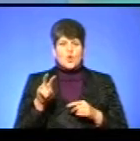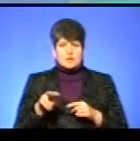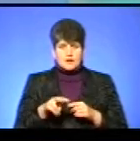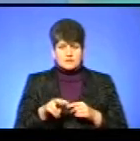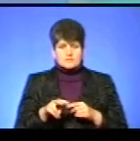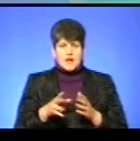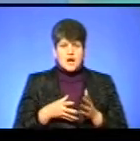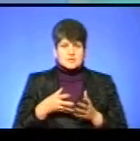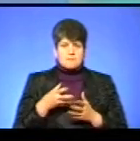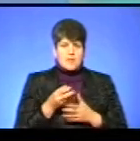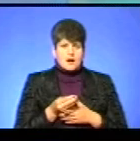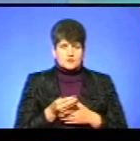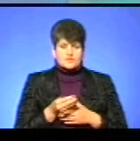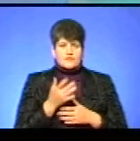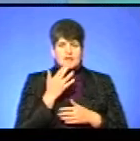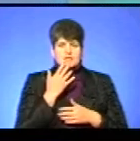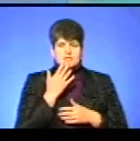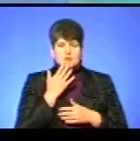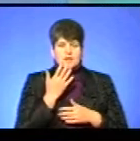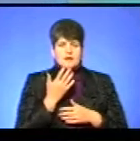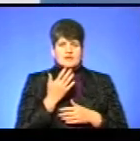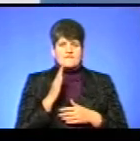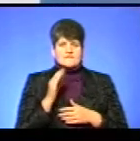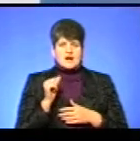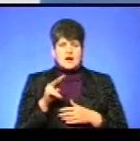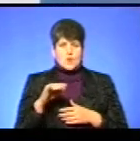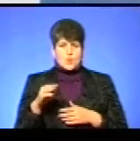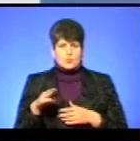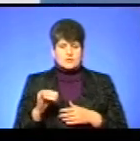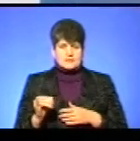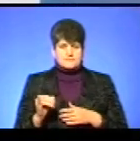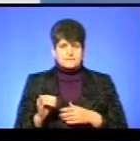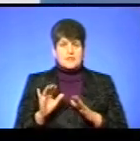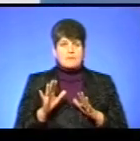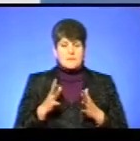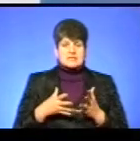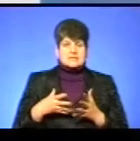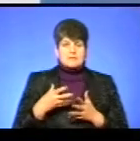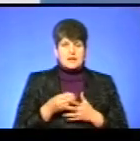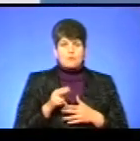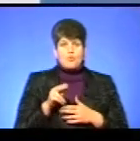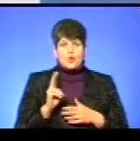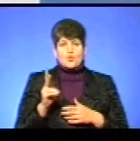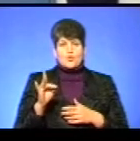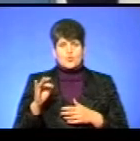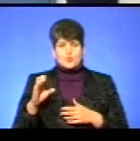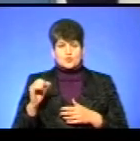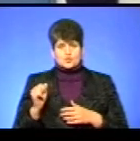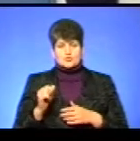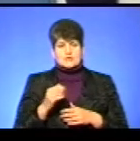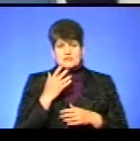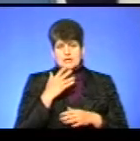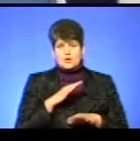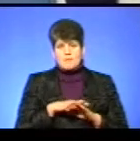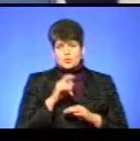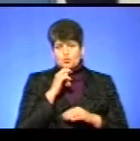а сплачується в нашій валюті на момент сплати по курсу Національного банку України.